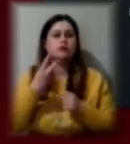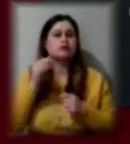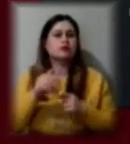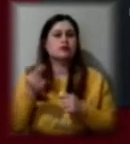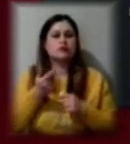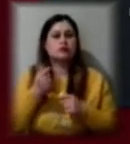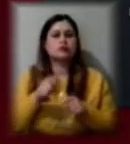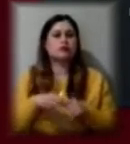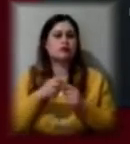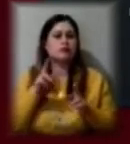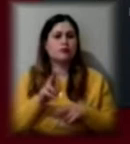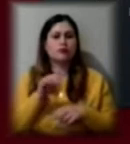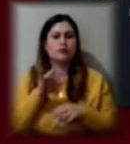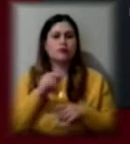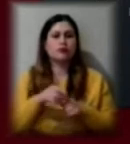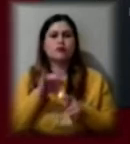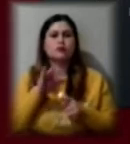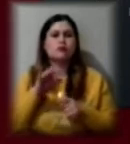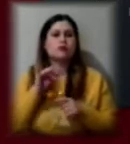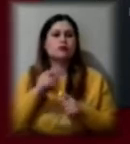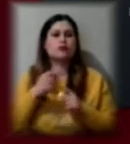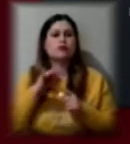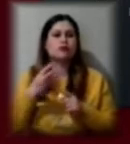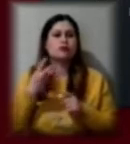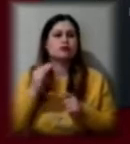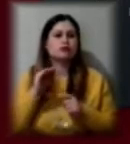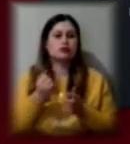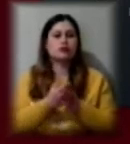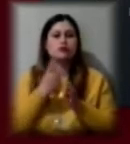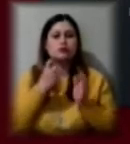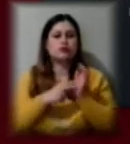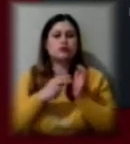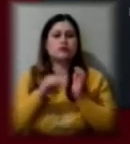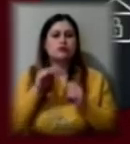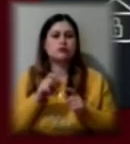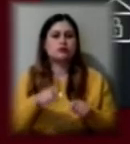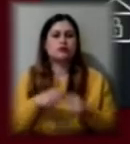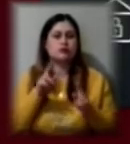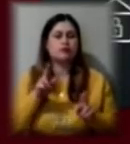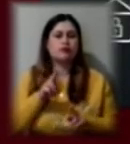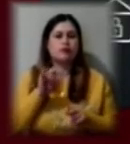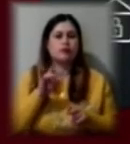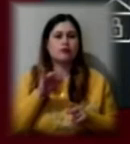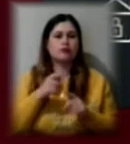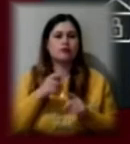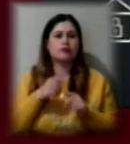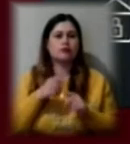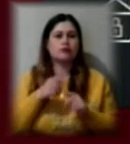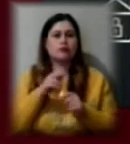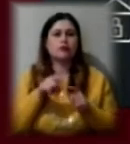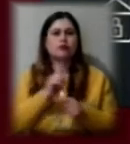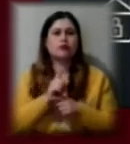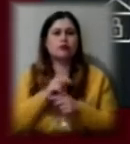Для посудових осіб – штраф від 34 тисяч до 170 тисяч гривень. Порушення правил та норм, встановлених з метою